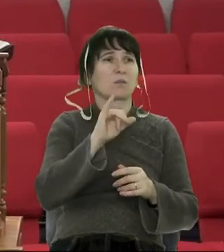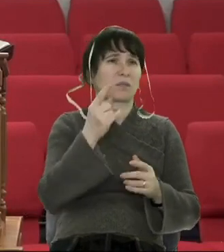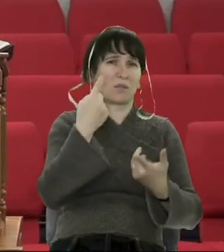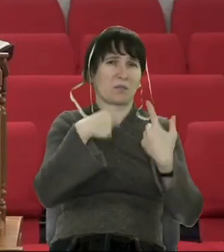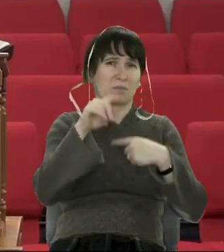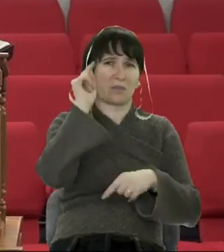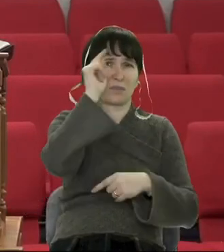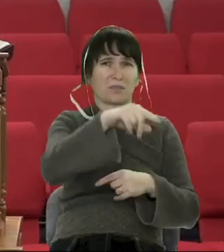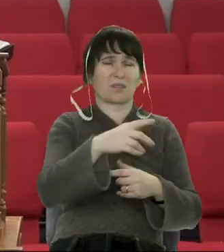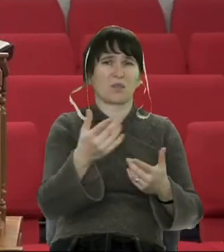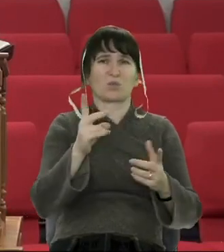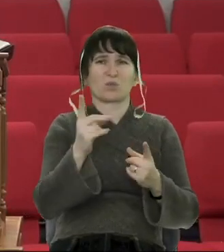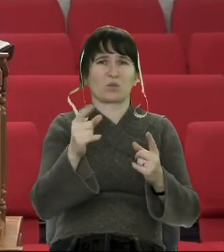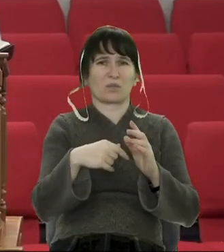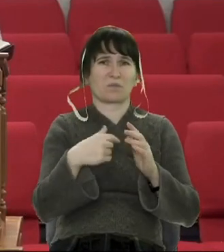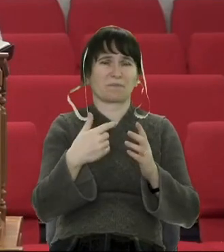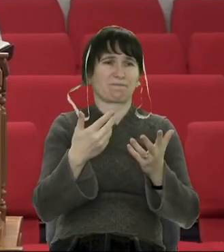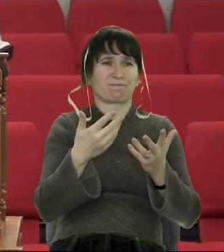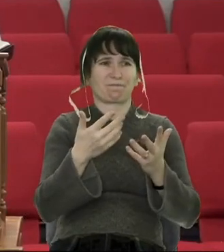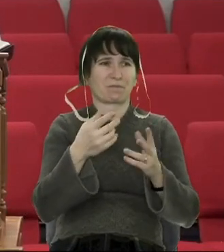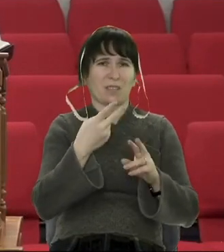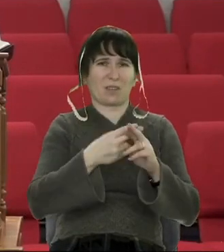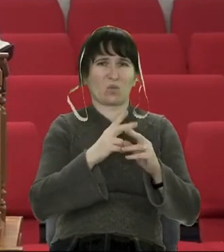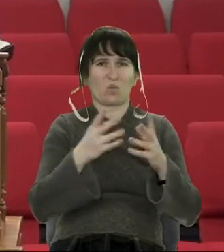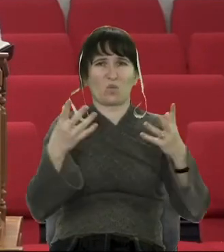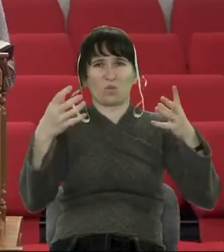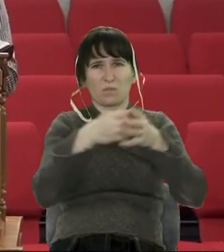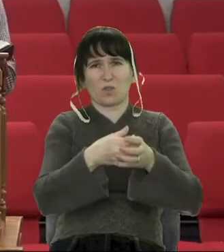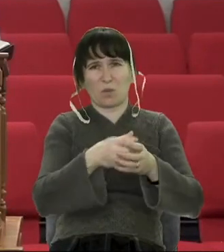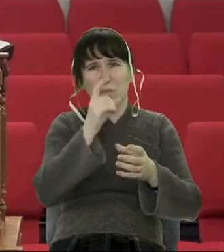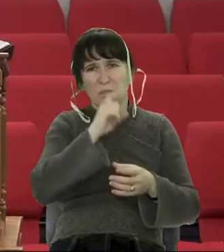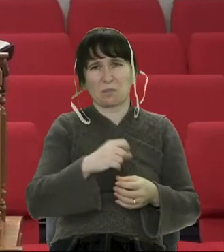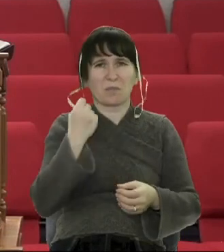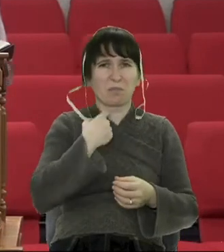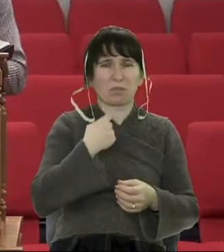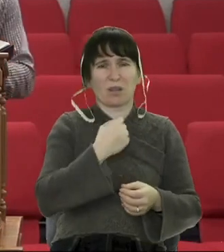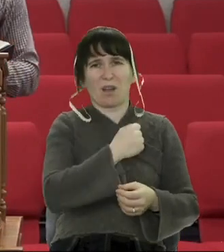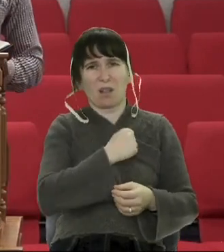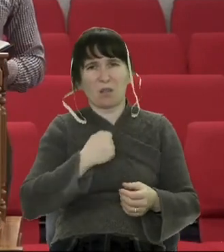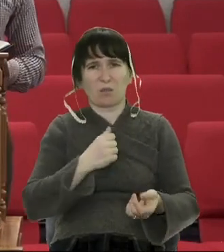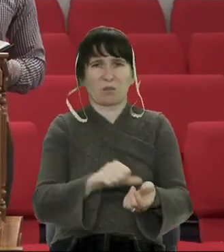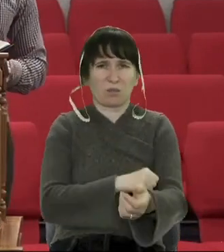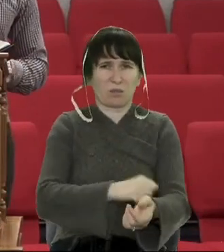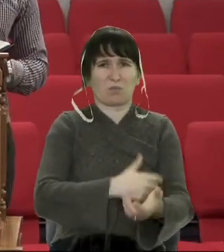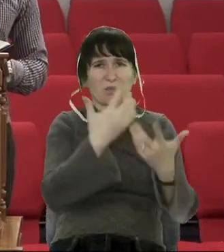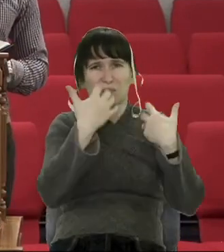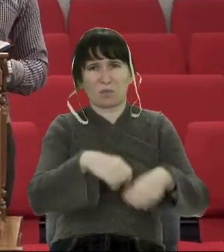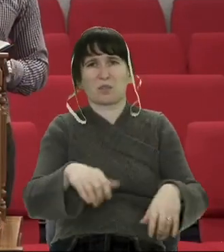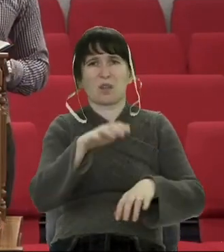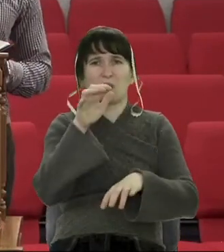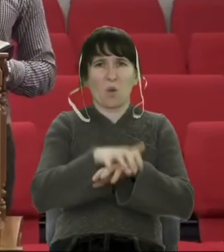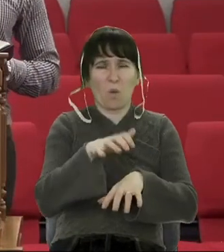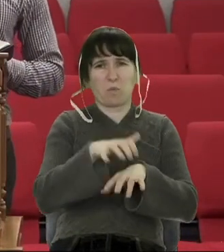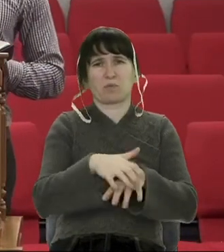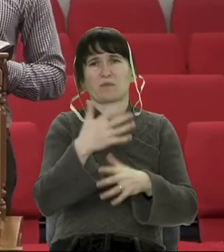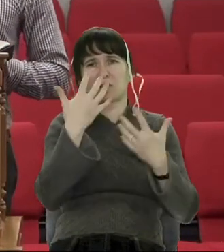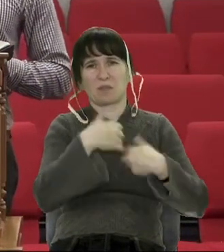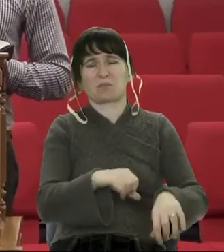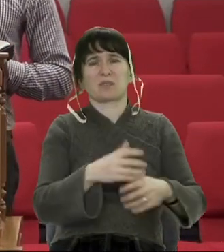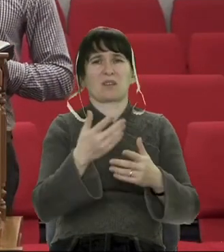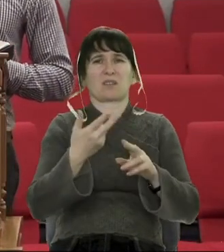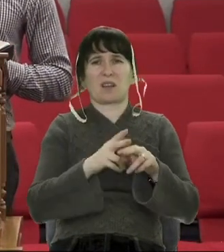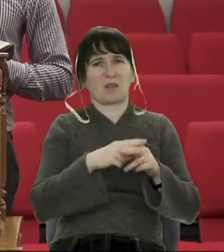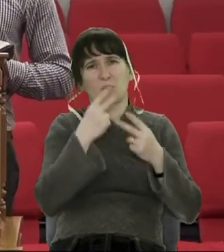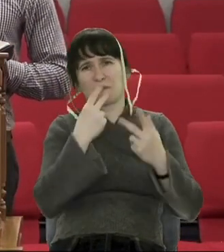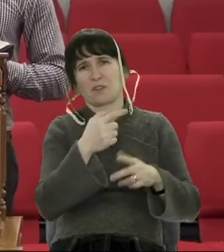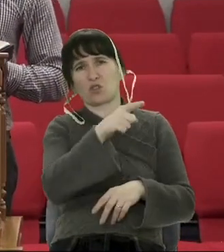Я для прикладу говорю зараз. Це що означає, що це не сильно